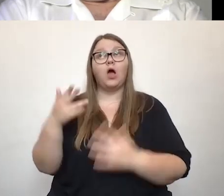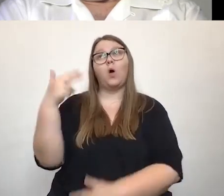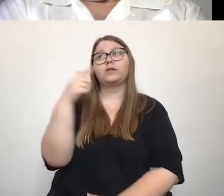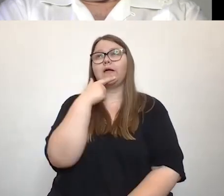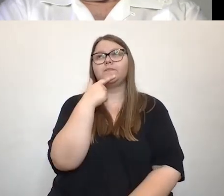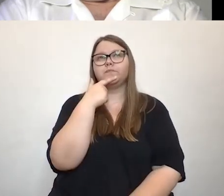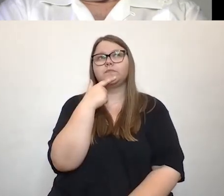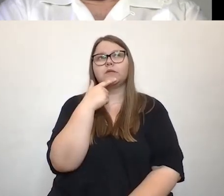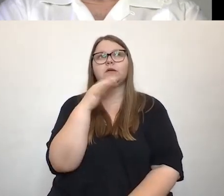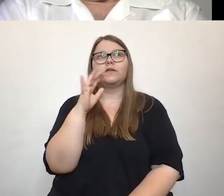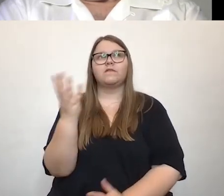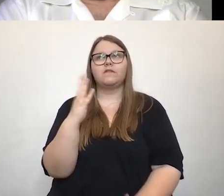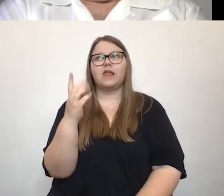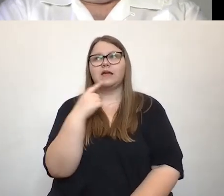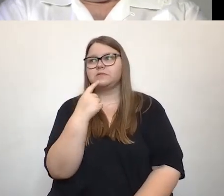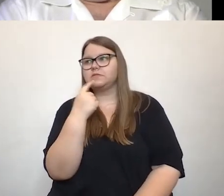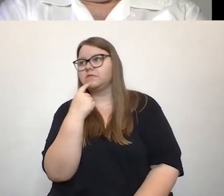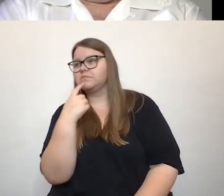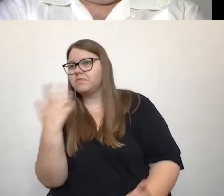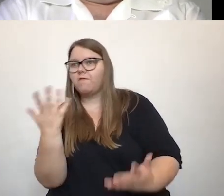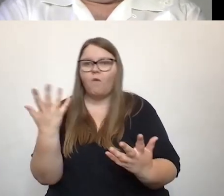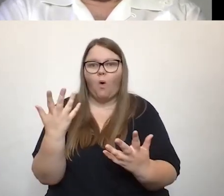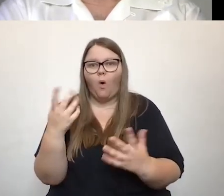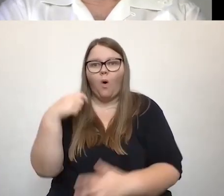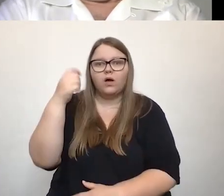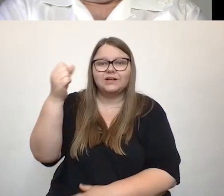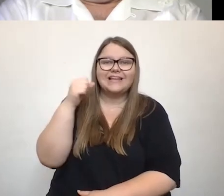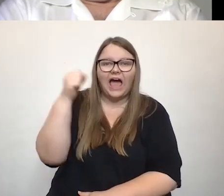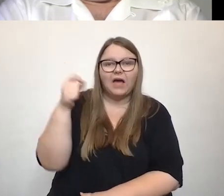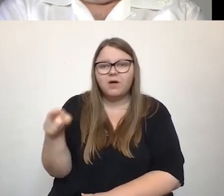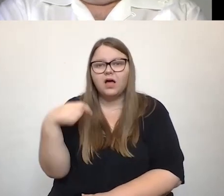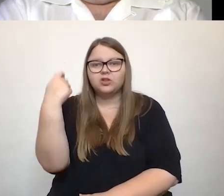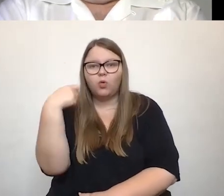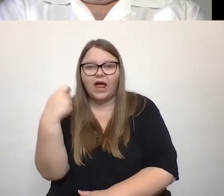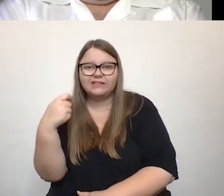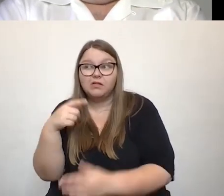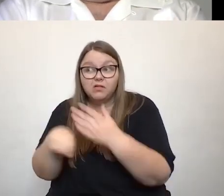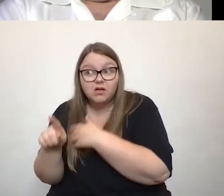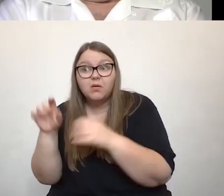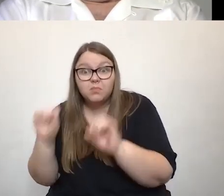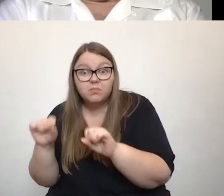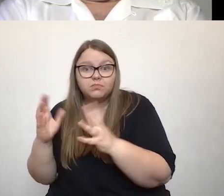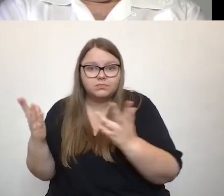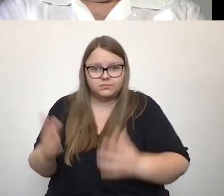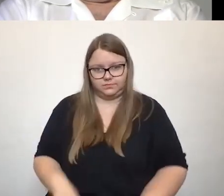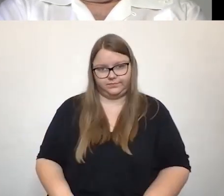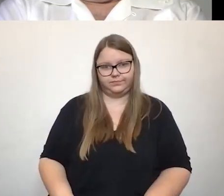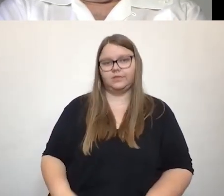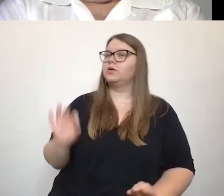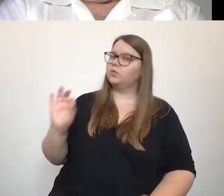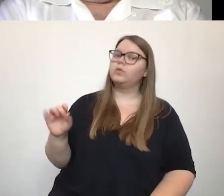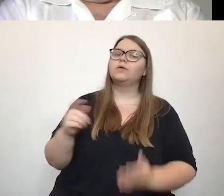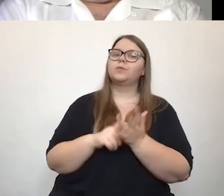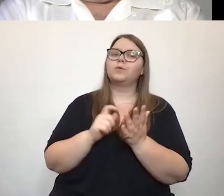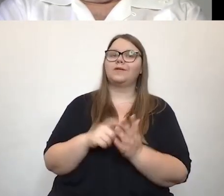das Bier auch wieder wegtragen können. Also ich finde das sehr, sehr gut, dass ihr beide das nochmal ausgeführt habt, weil wir ja in